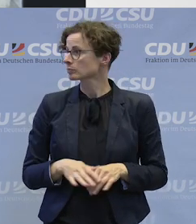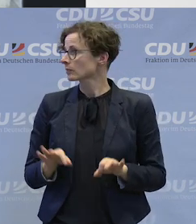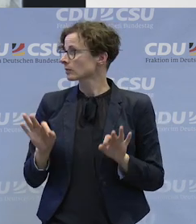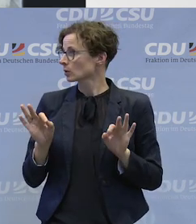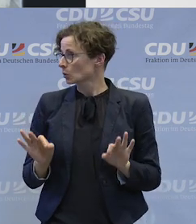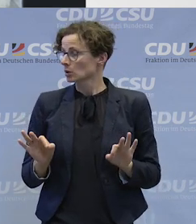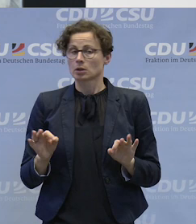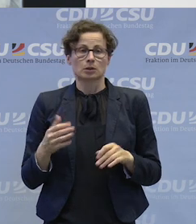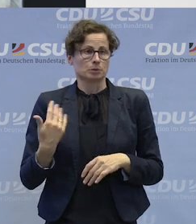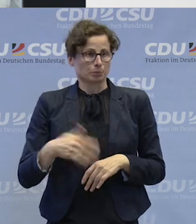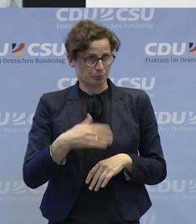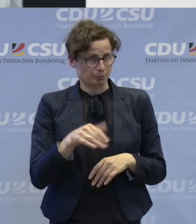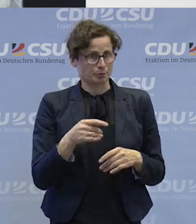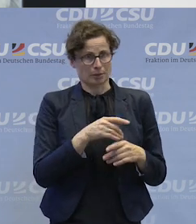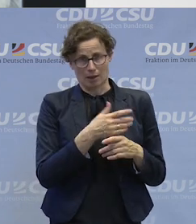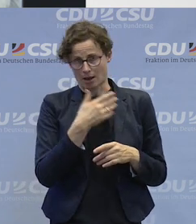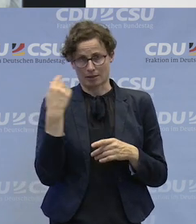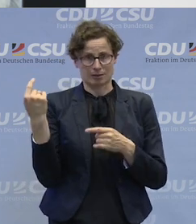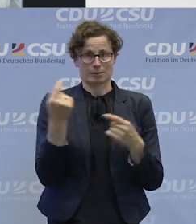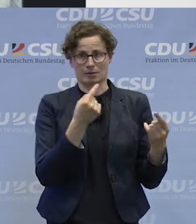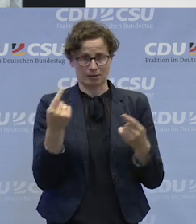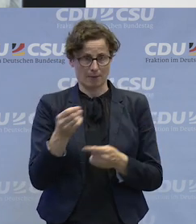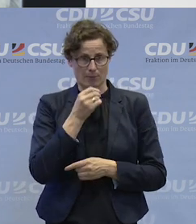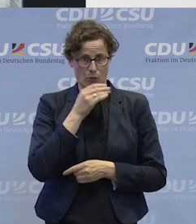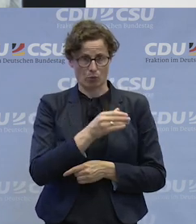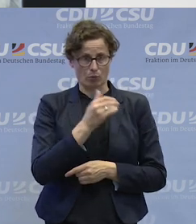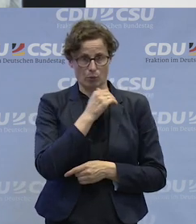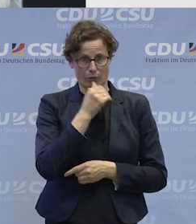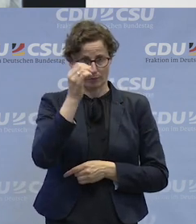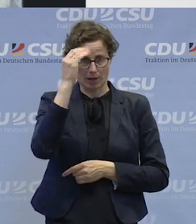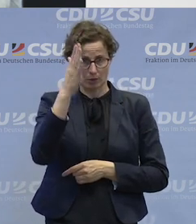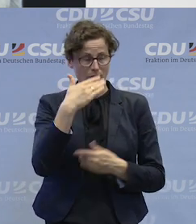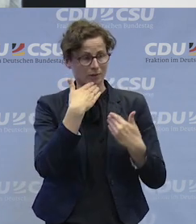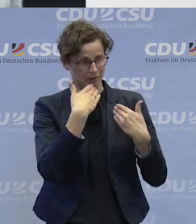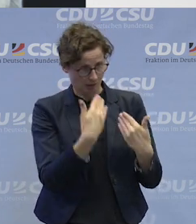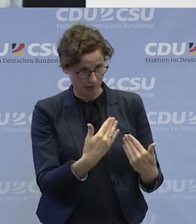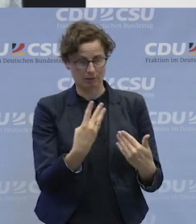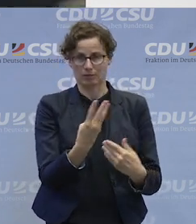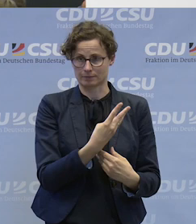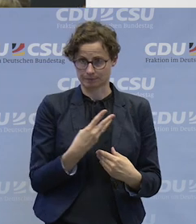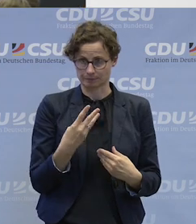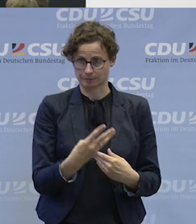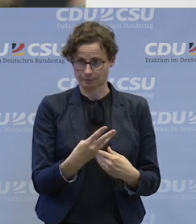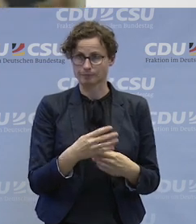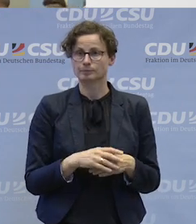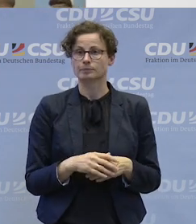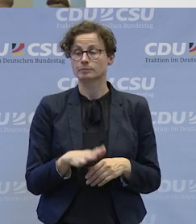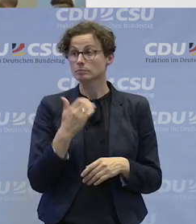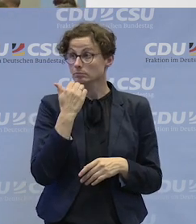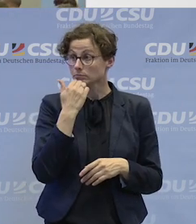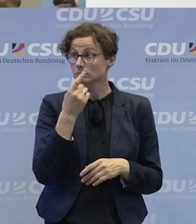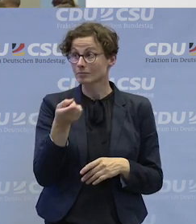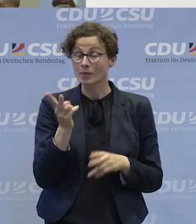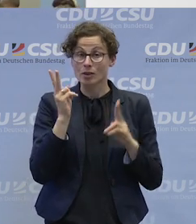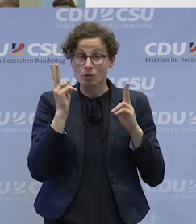Ein intensiver Aufschlag zum Thema berufliche Bildung. Haben Sie herzlichen Dank für diese Runde und ich hoffe, Sie haben noch